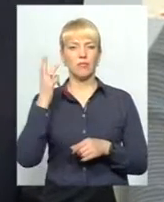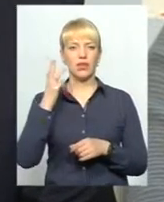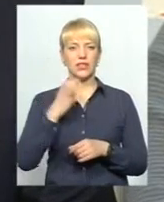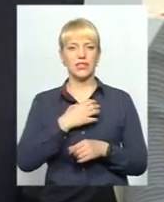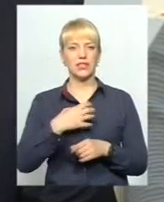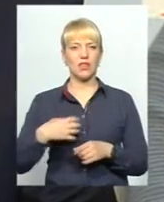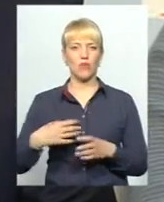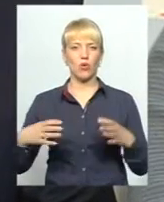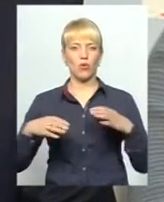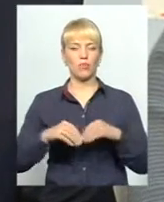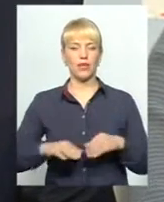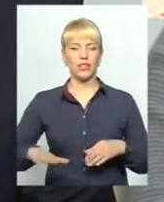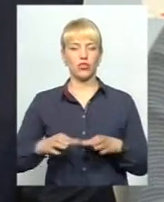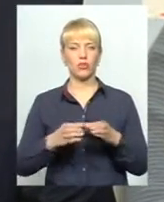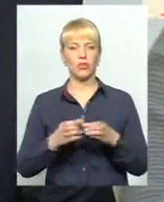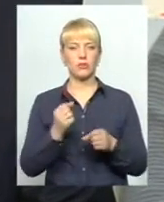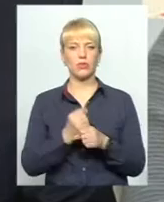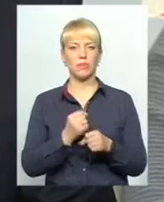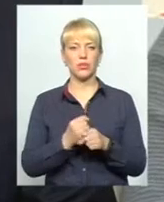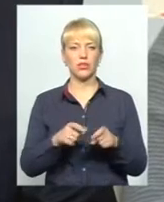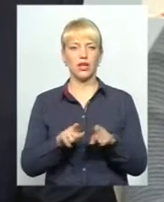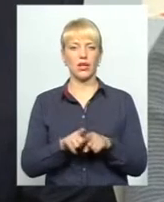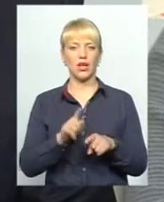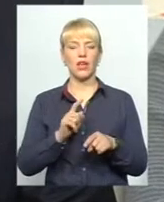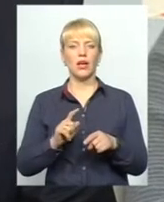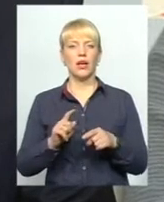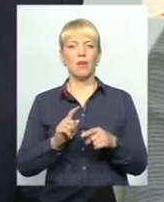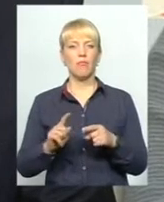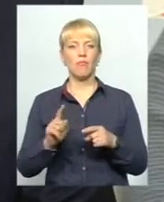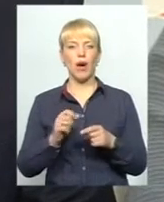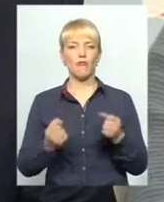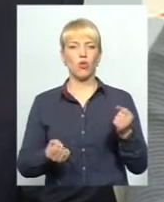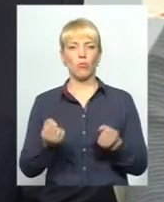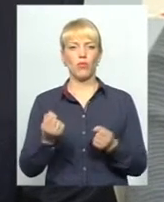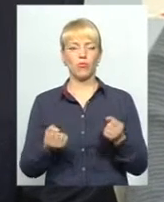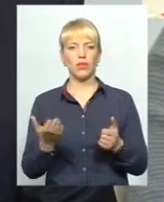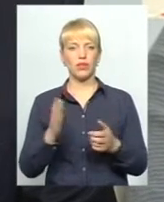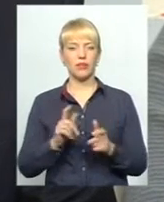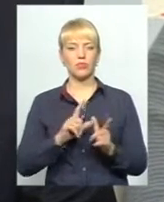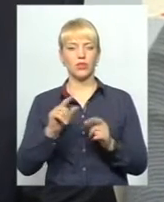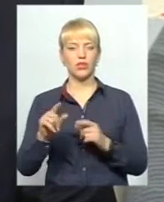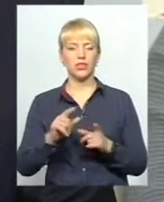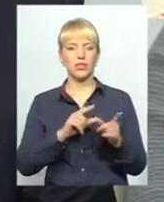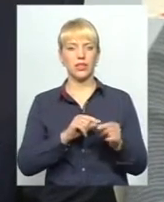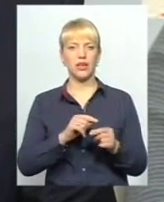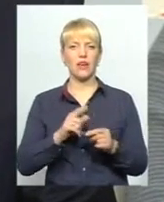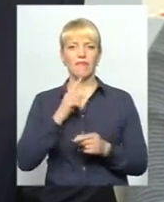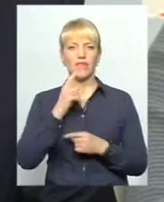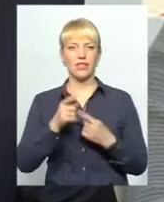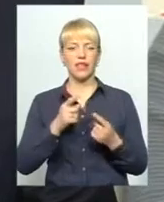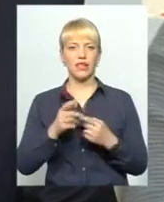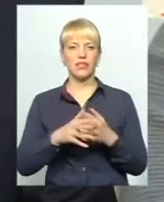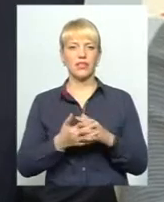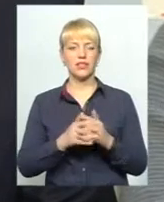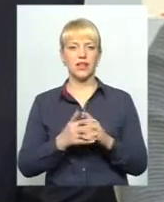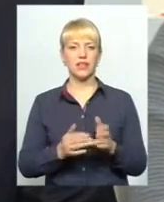територіальній громаді запрацює ось таке мобільне робоче місце, автомобіль, який буде їздити у віддалені робочі села, віддалень села, і